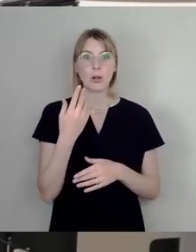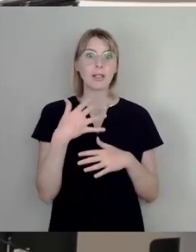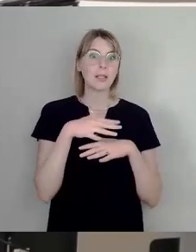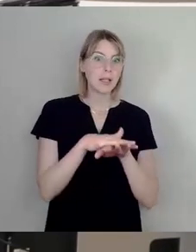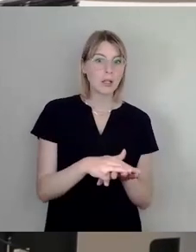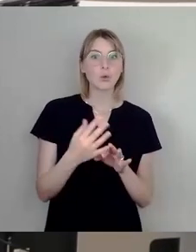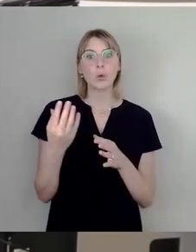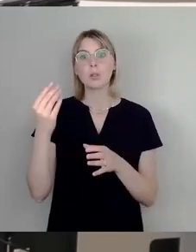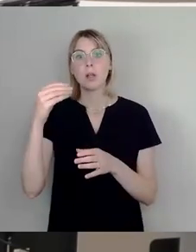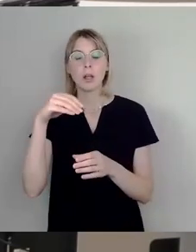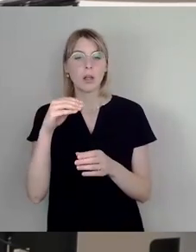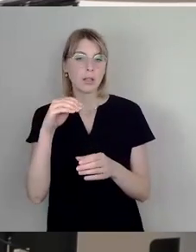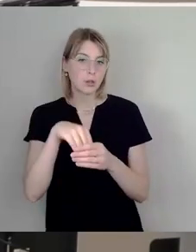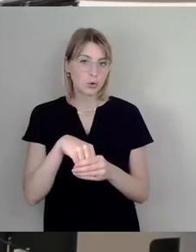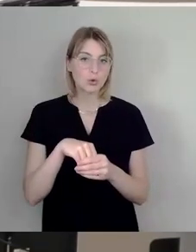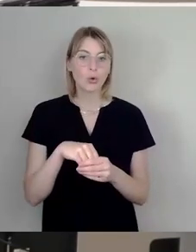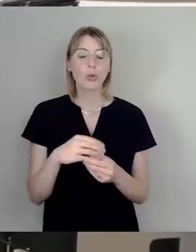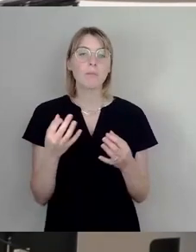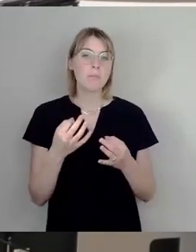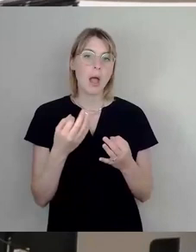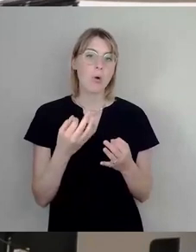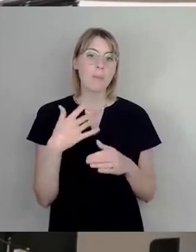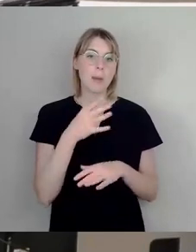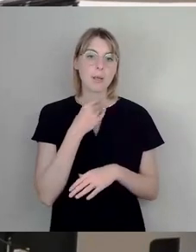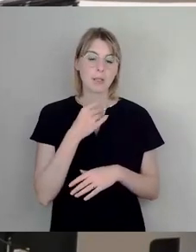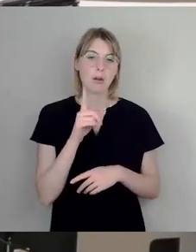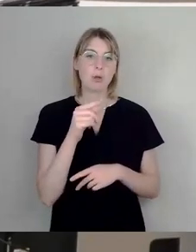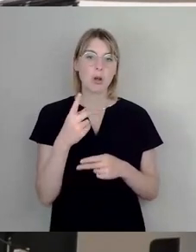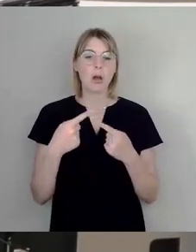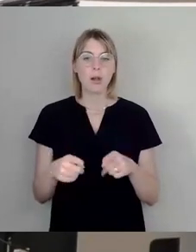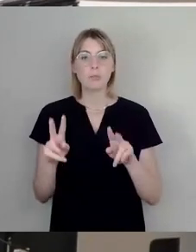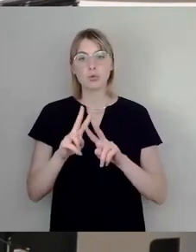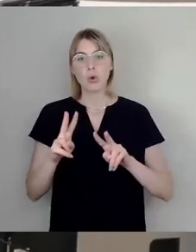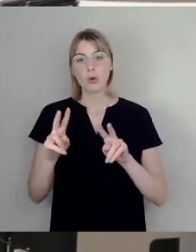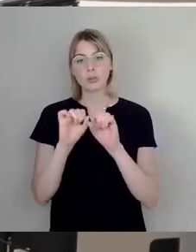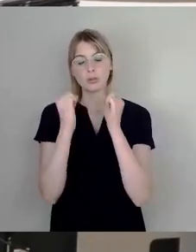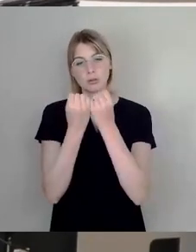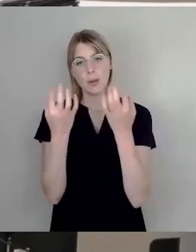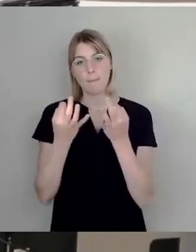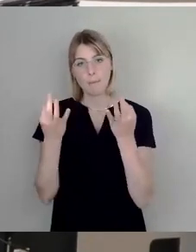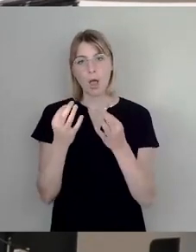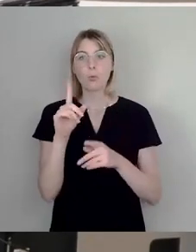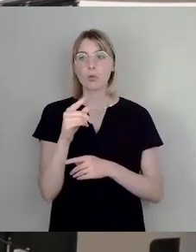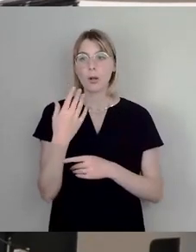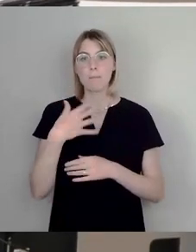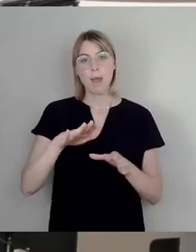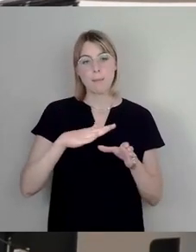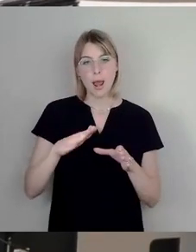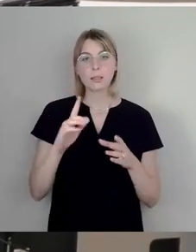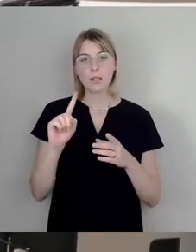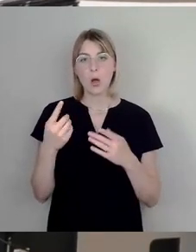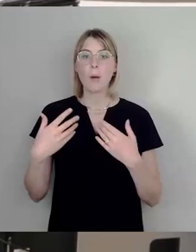und dort ist auch ein anderes Betreuungssetting erforderlich, das heißt, wir brauchen dort nicht nur mehr Platz, auch mehr Betreuer.